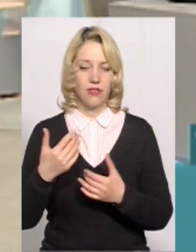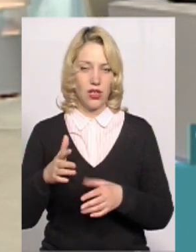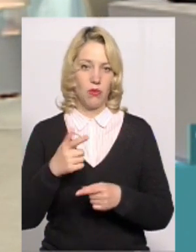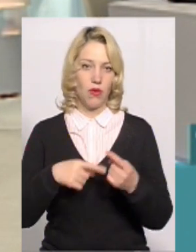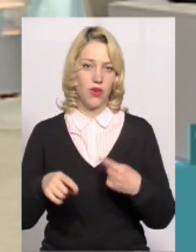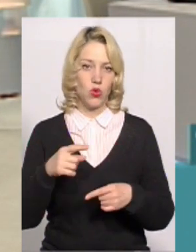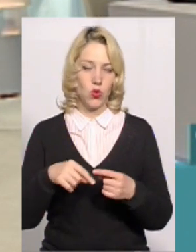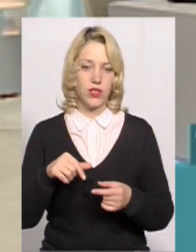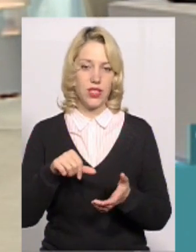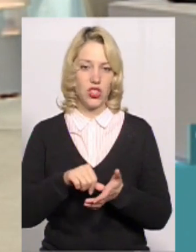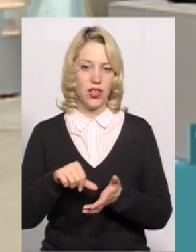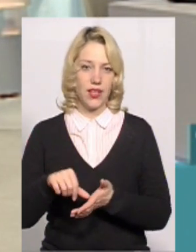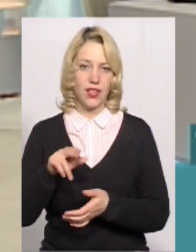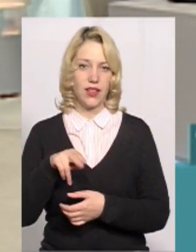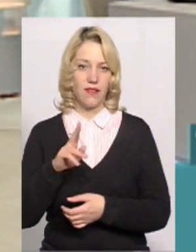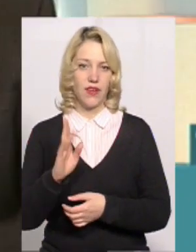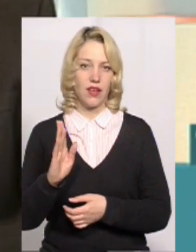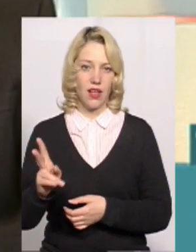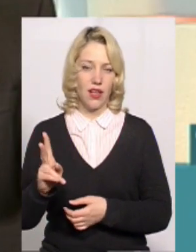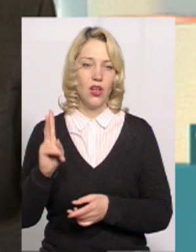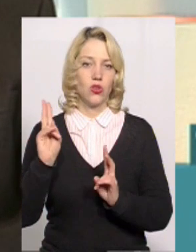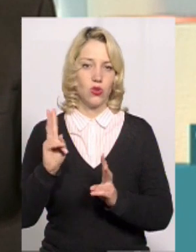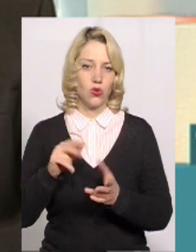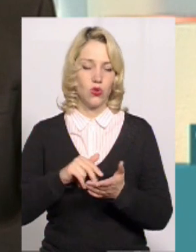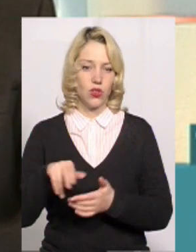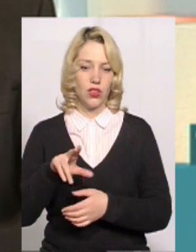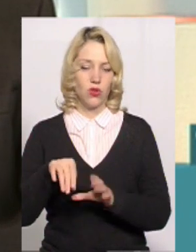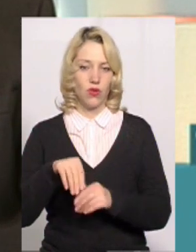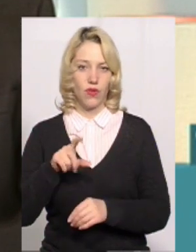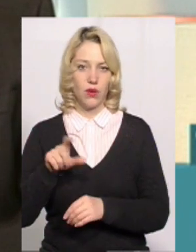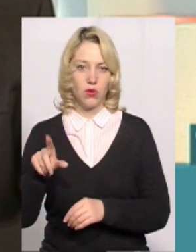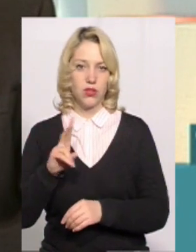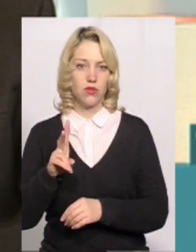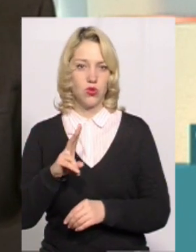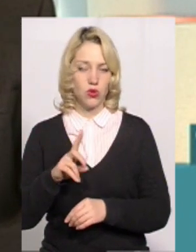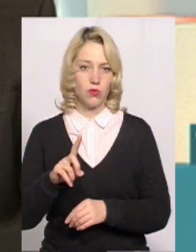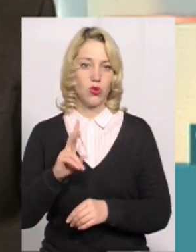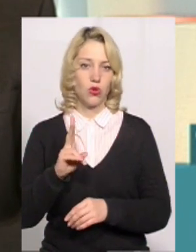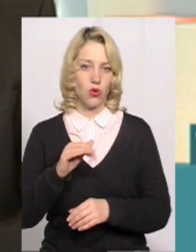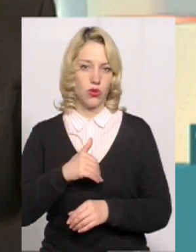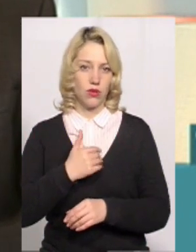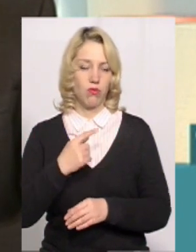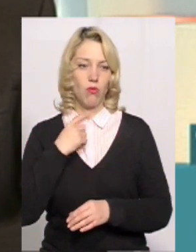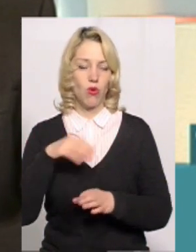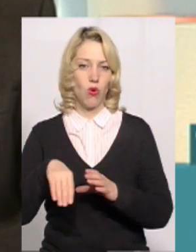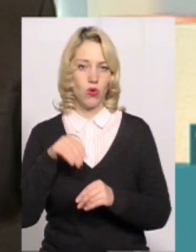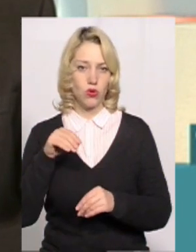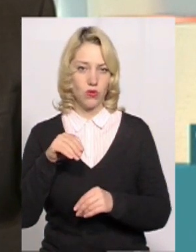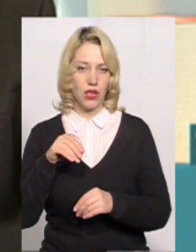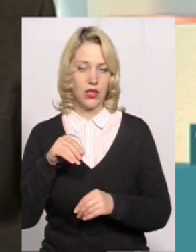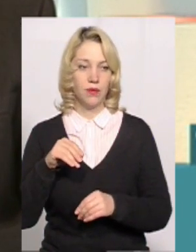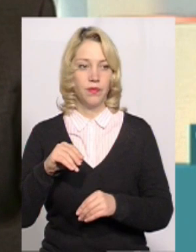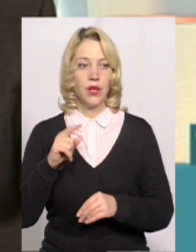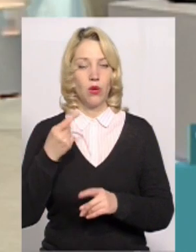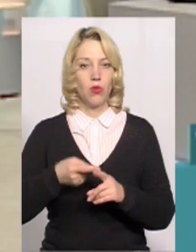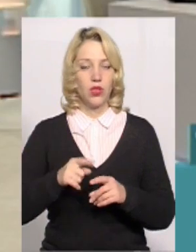повернулися члени ДВК, які от ходили до виборців додому, щоб вони змогли проголосувати. Тому, в принципі, по тих